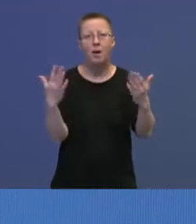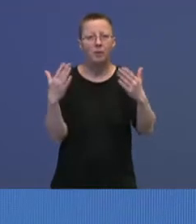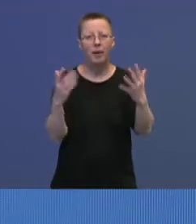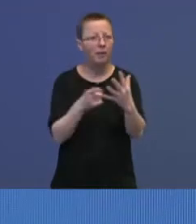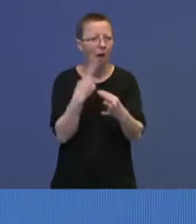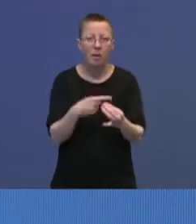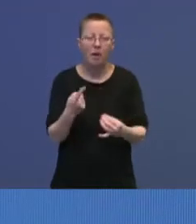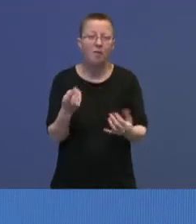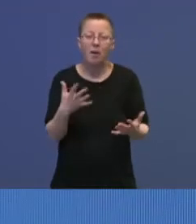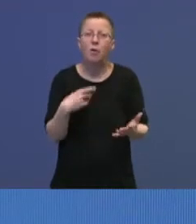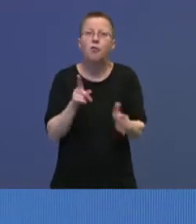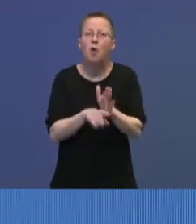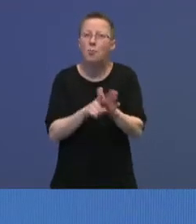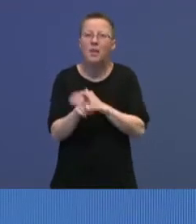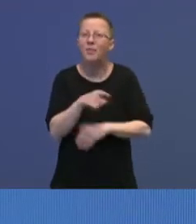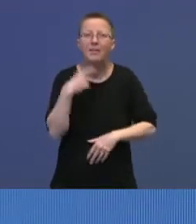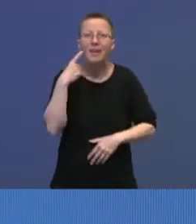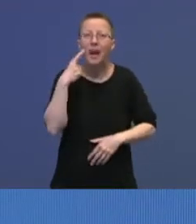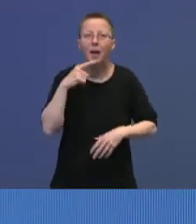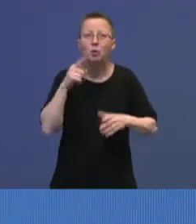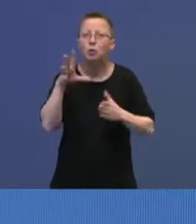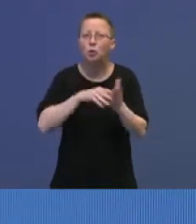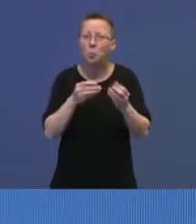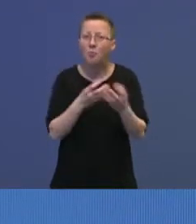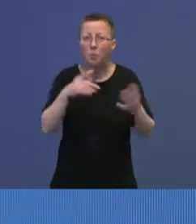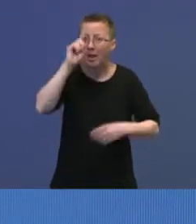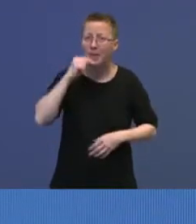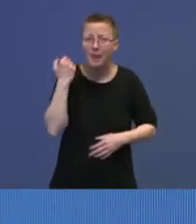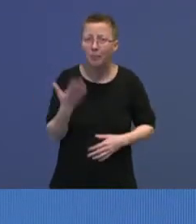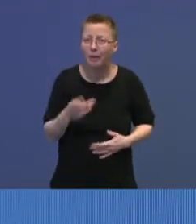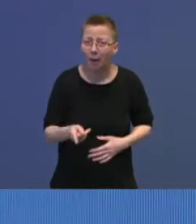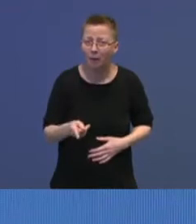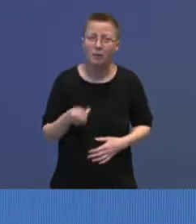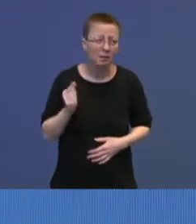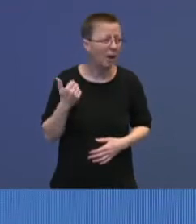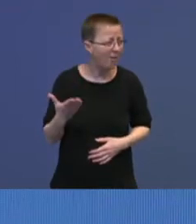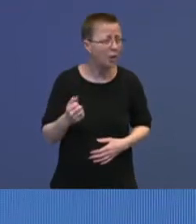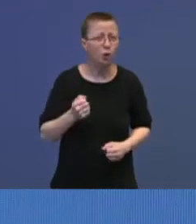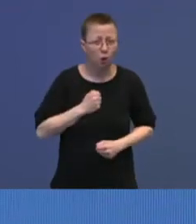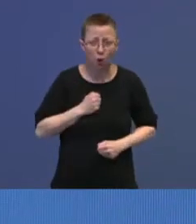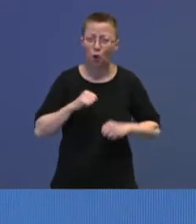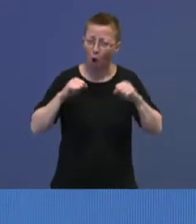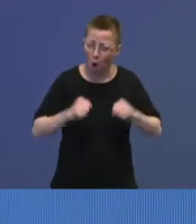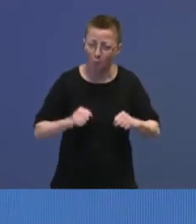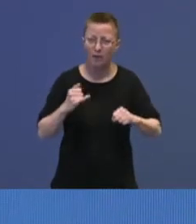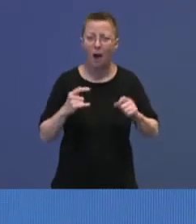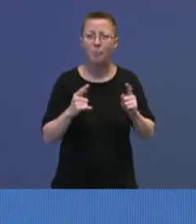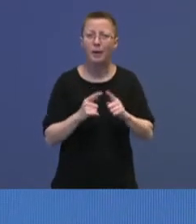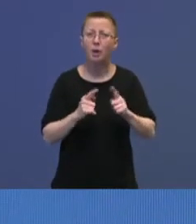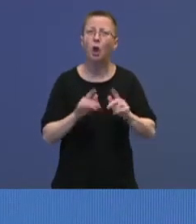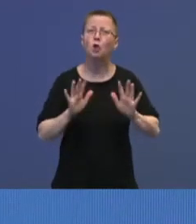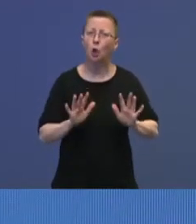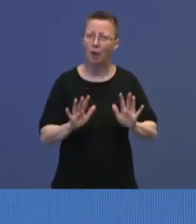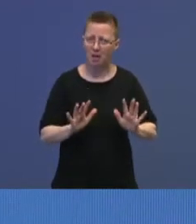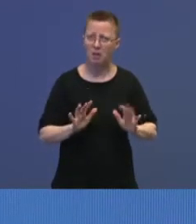det totale antallet det kommer til å bli. Dette skal jo være trygt opphold, men det skal jo være på nøkternt vis.